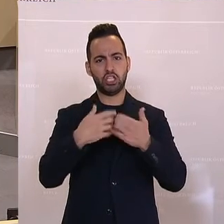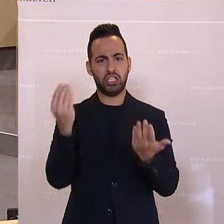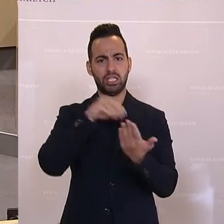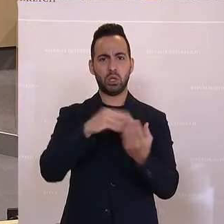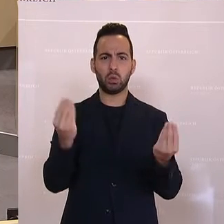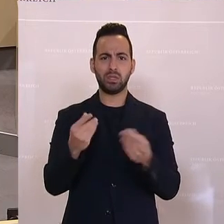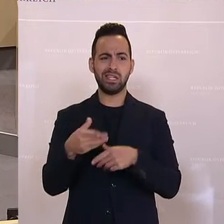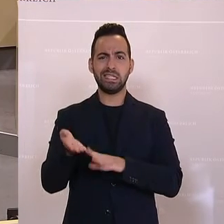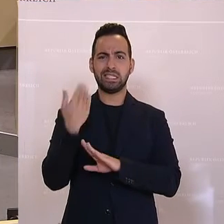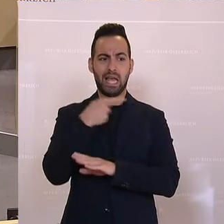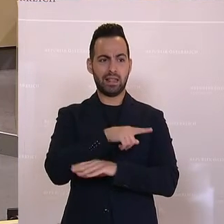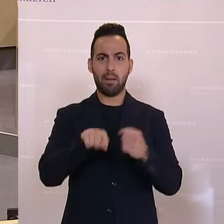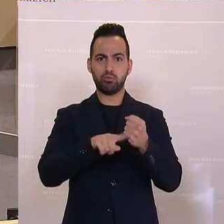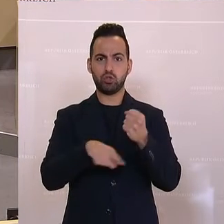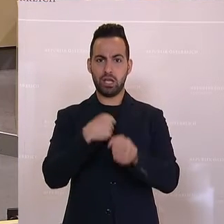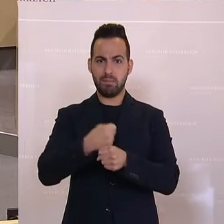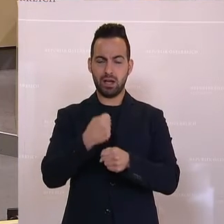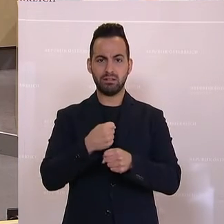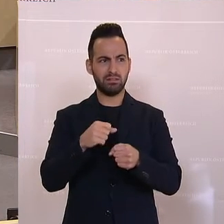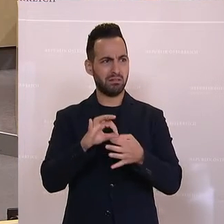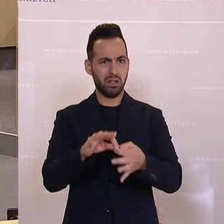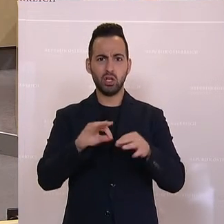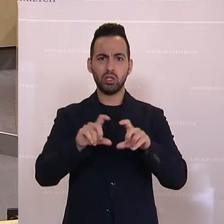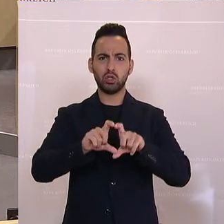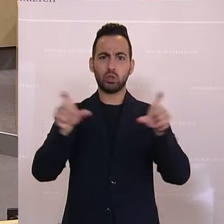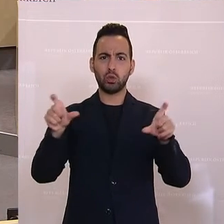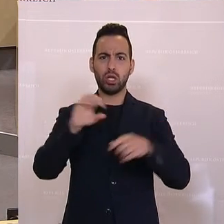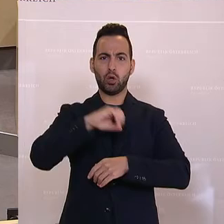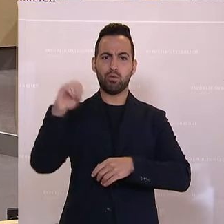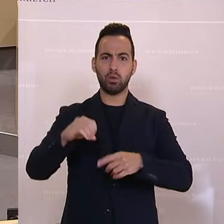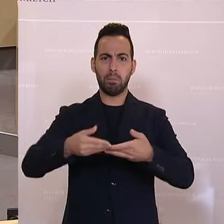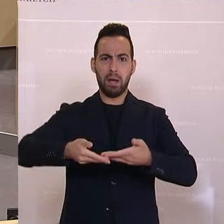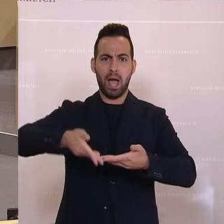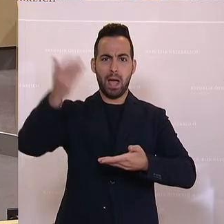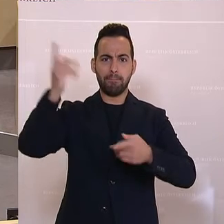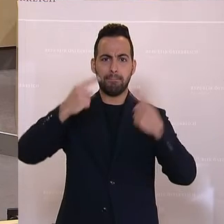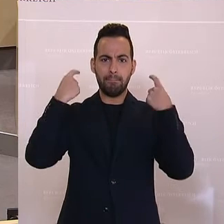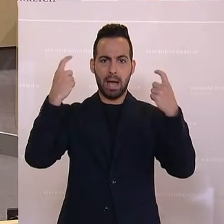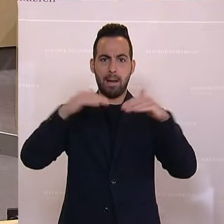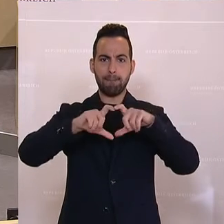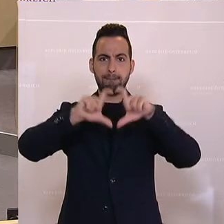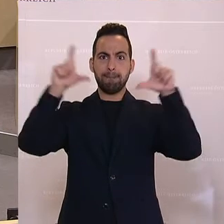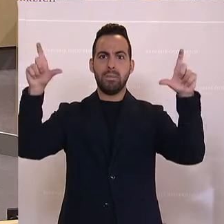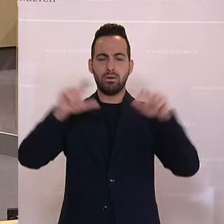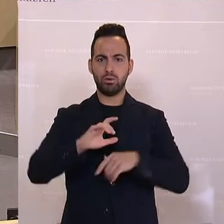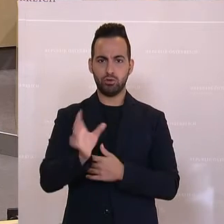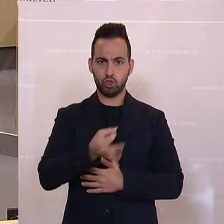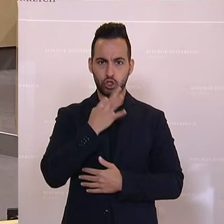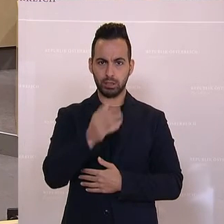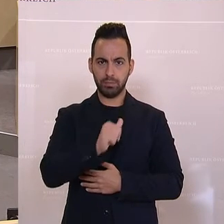jetzt das Budget macht, die Schuldenquote in die Höhe geht. Faktum ist,